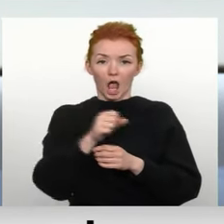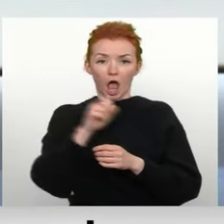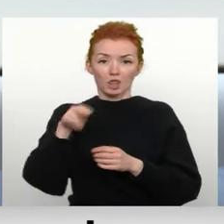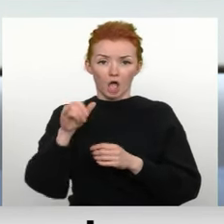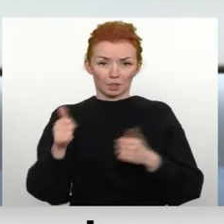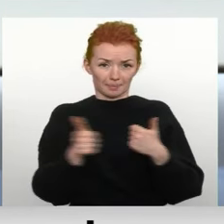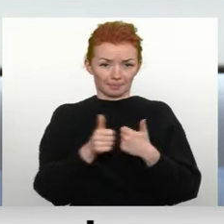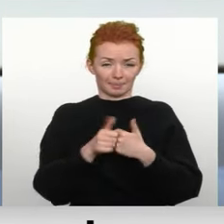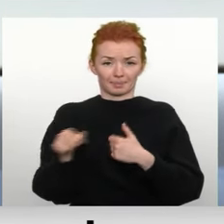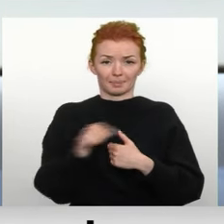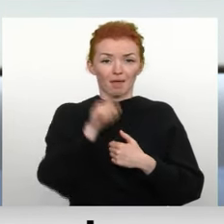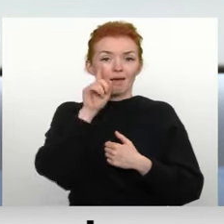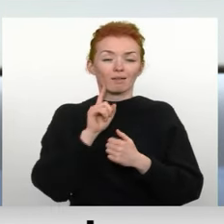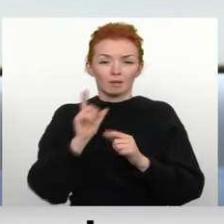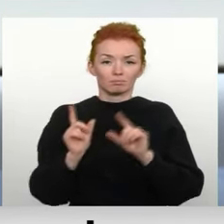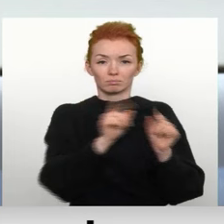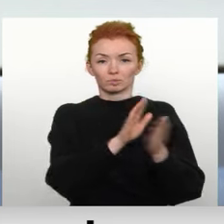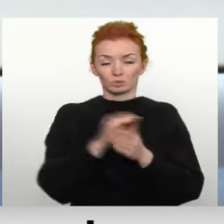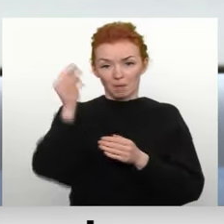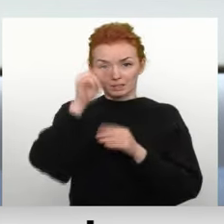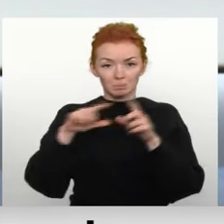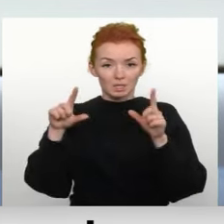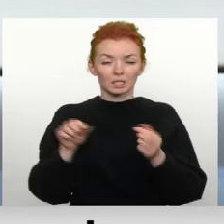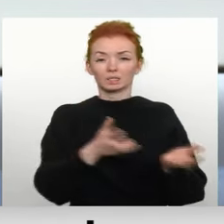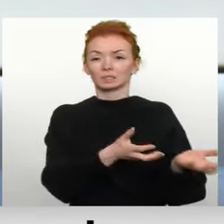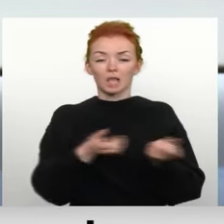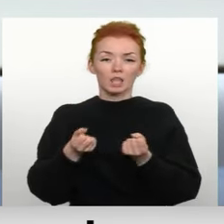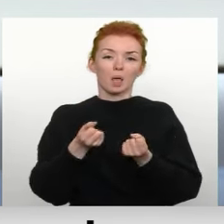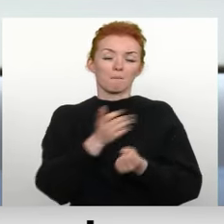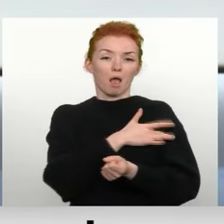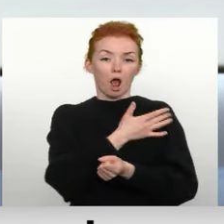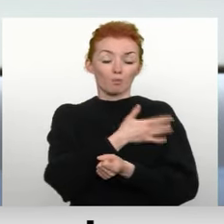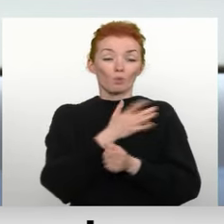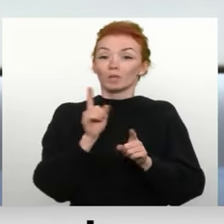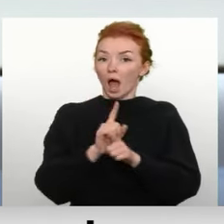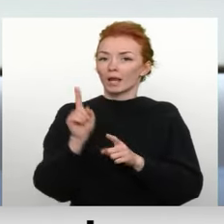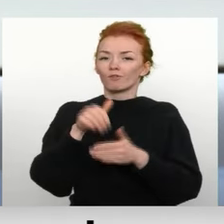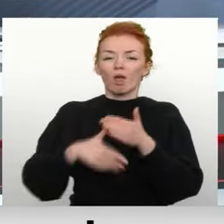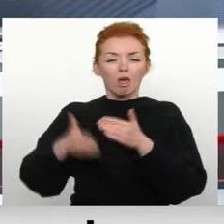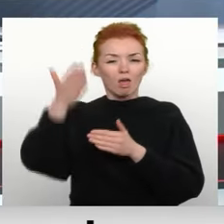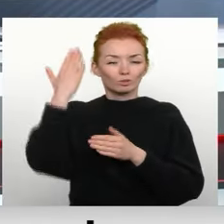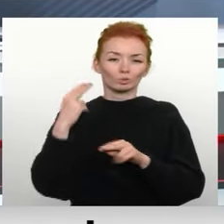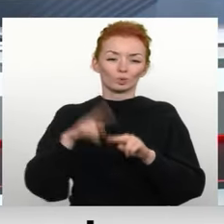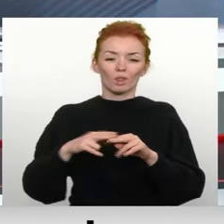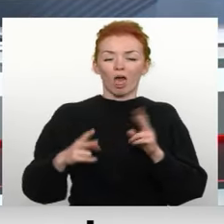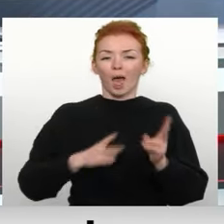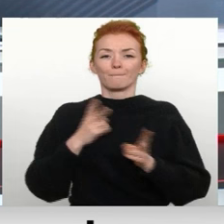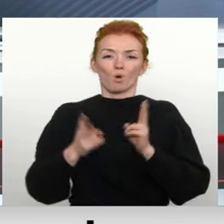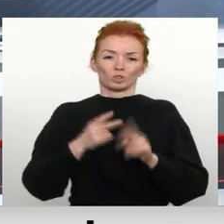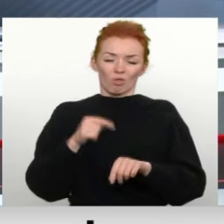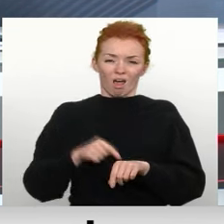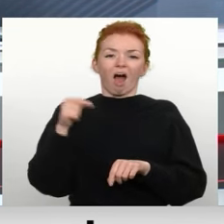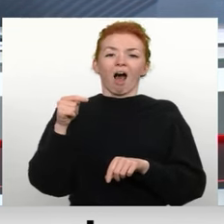tuvāki, ērtāk nokļūt uz mācību iestādējumu, saņemt pašaldību. Pakalpojums ir arī vēsturiskas un emocionālas saiknes,